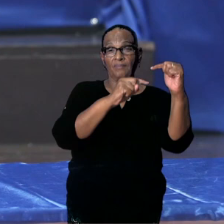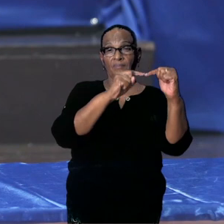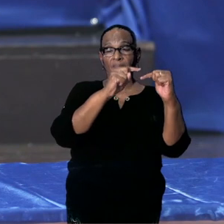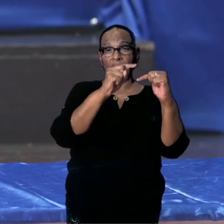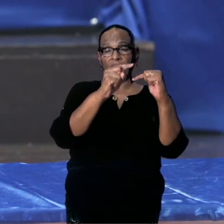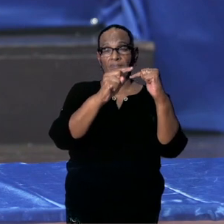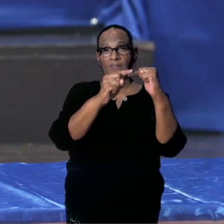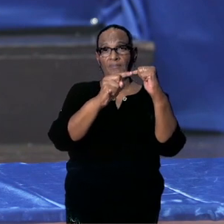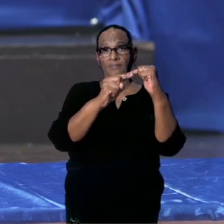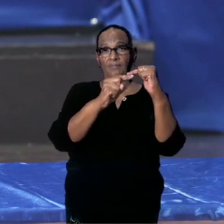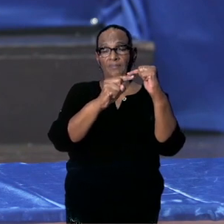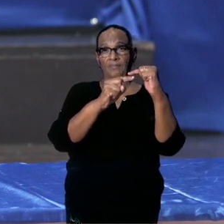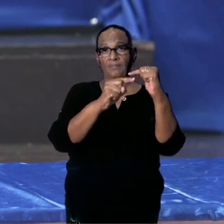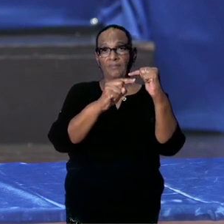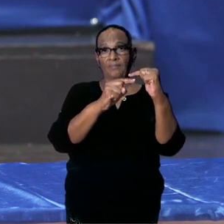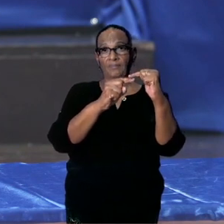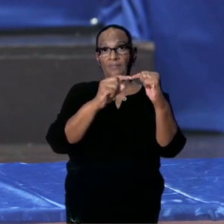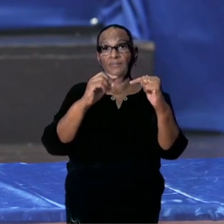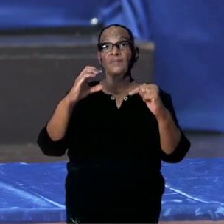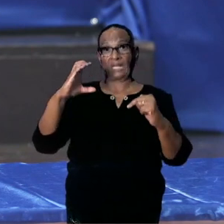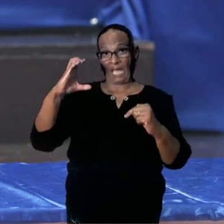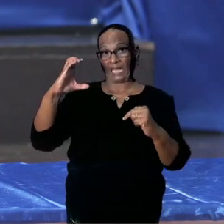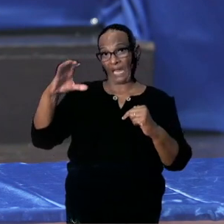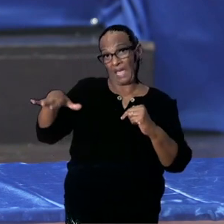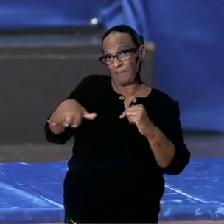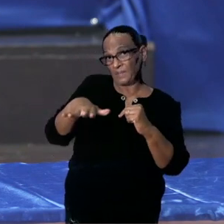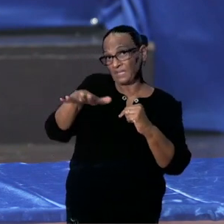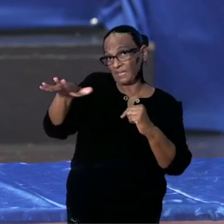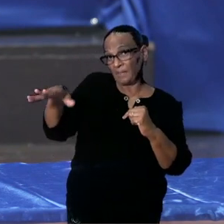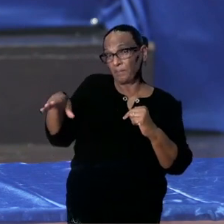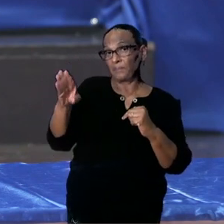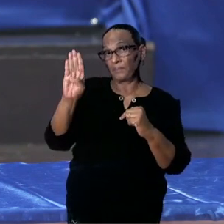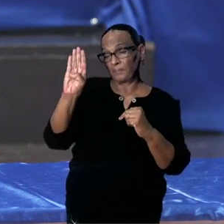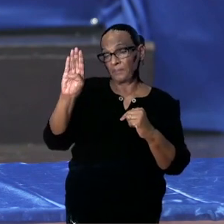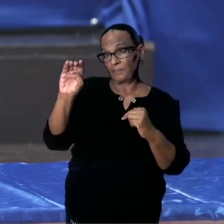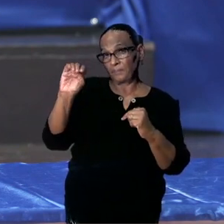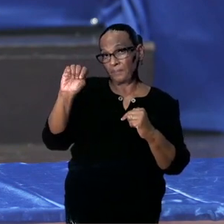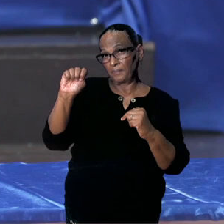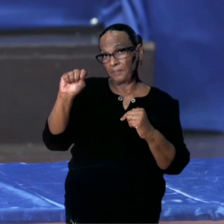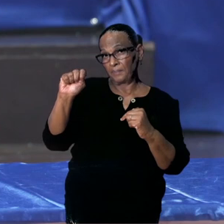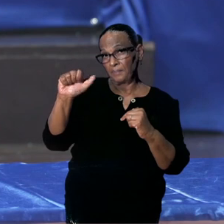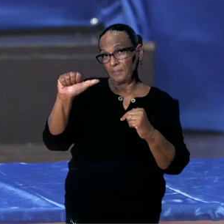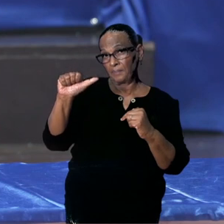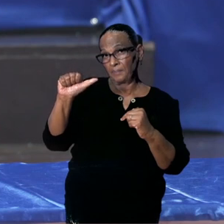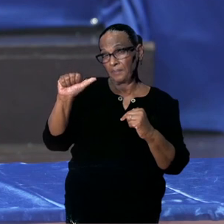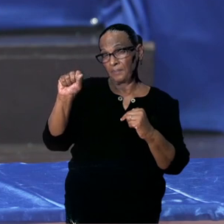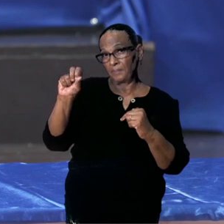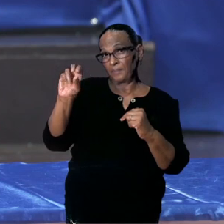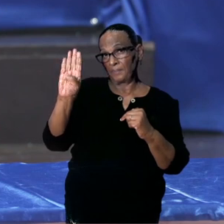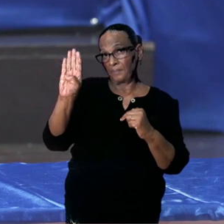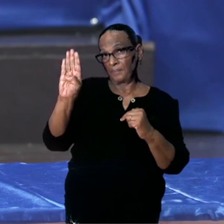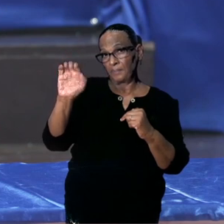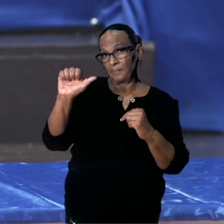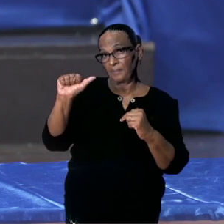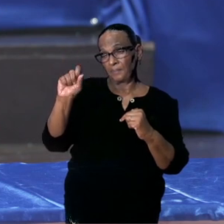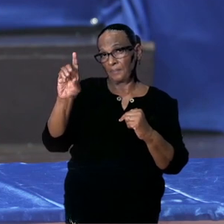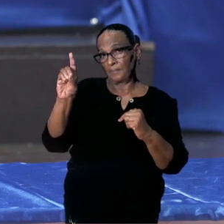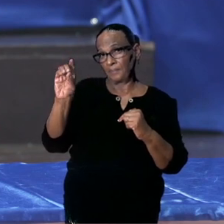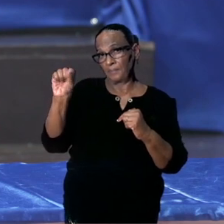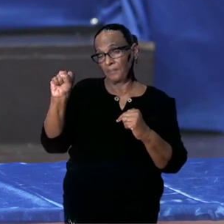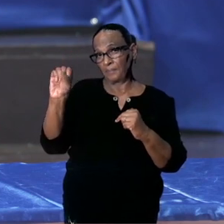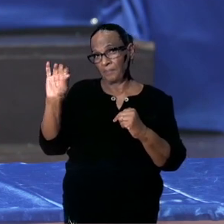het Caribisch gebied, met name Barbades, een ontvangst heeft gehad van